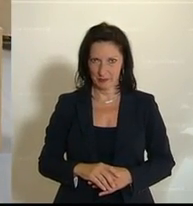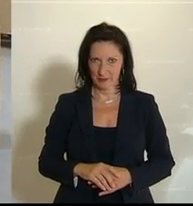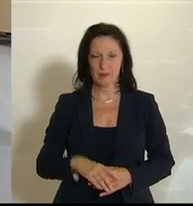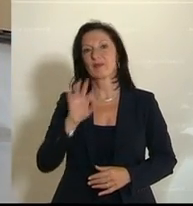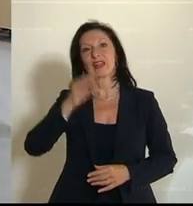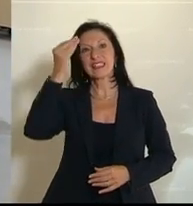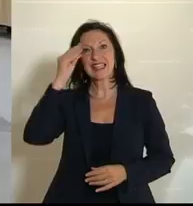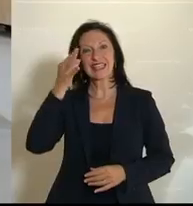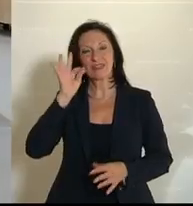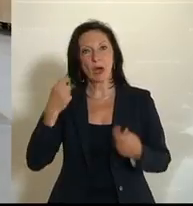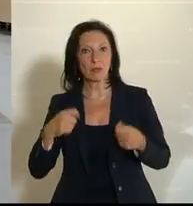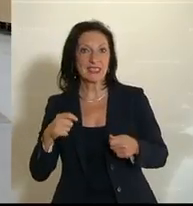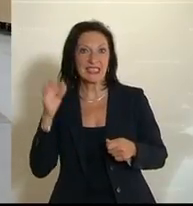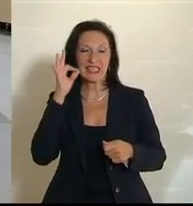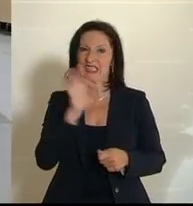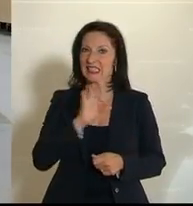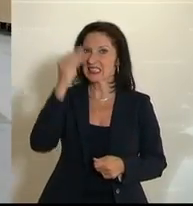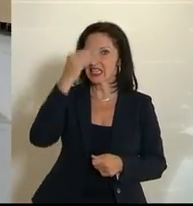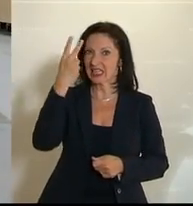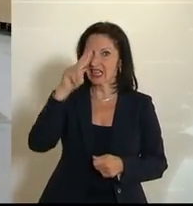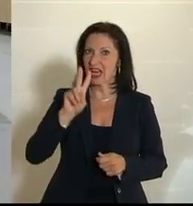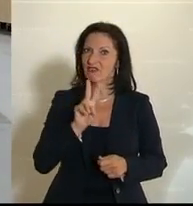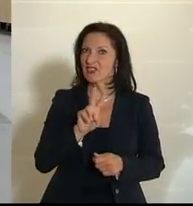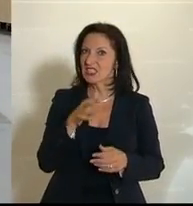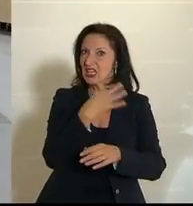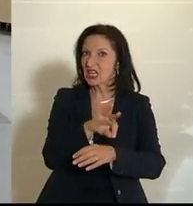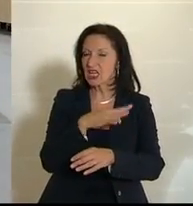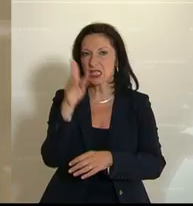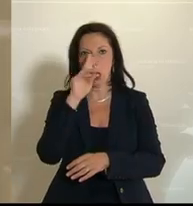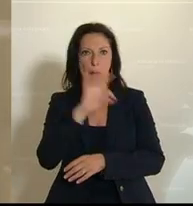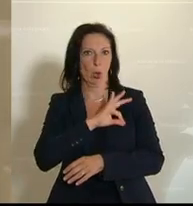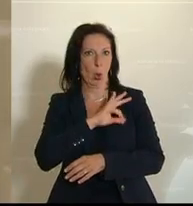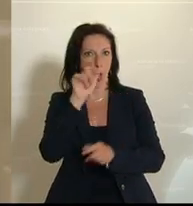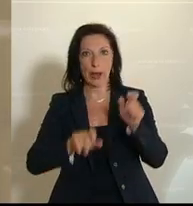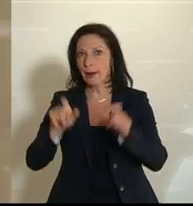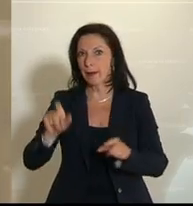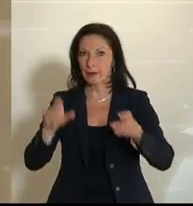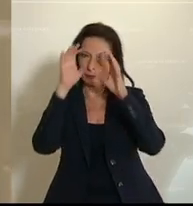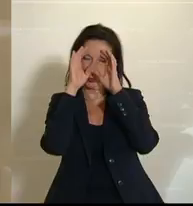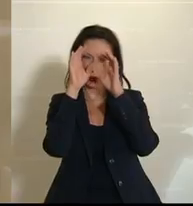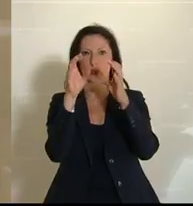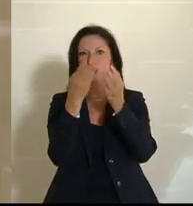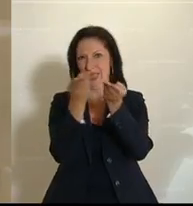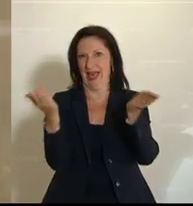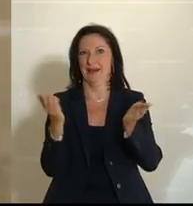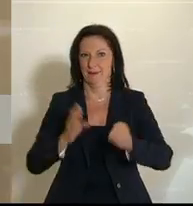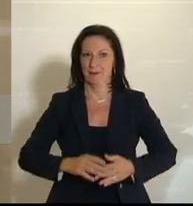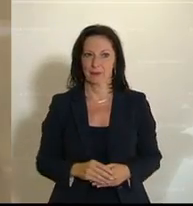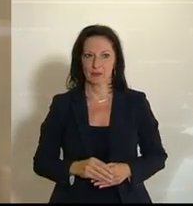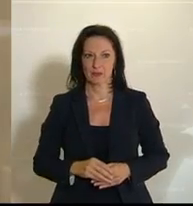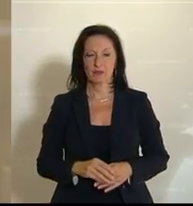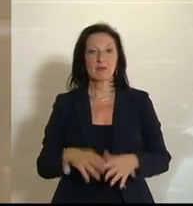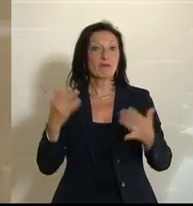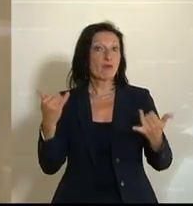Sehr geehrte Frau Präsidentin, sehr geehrter Herr Vizekanzler, liebe Kolleginnen und Kollegen, sehr geehrte Zuseherinnen und Zuseher, ja wir